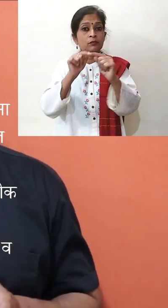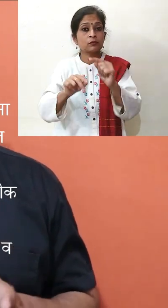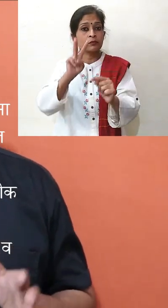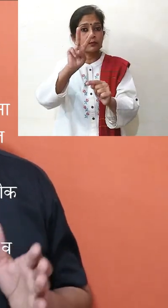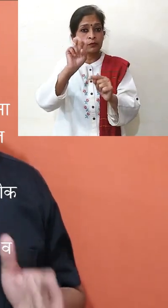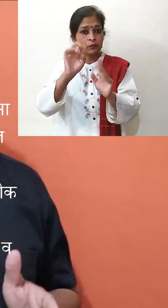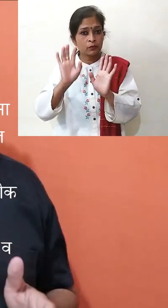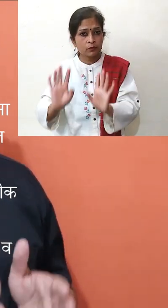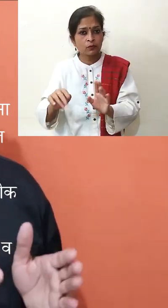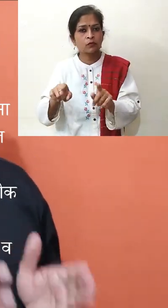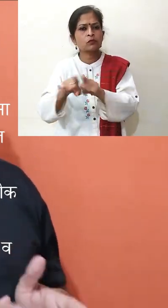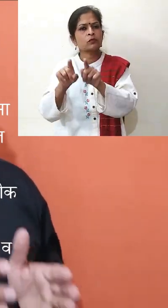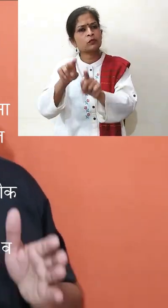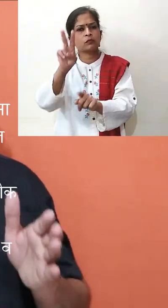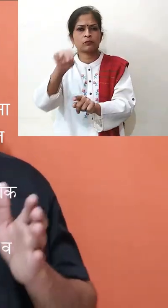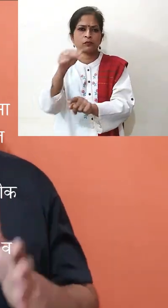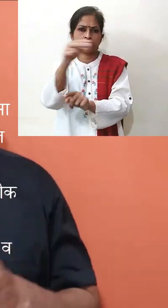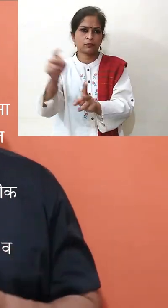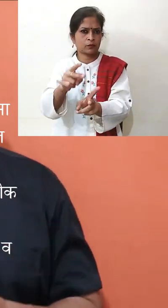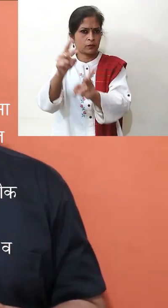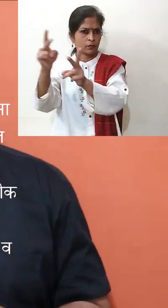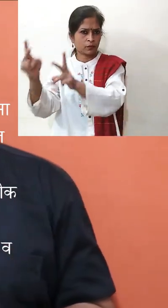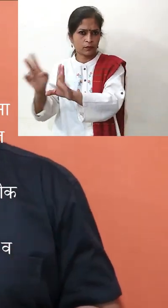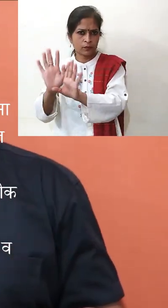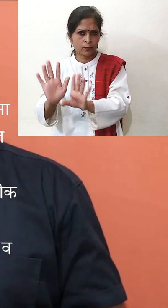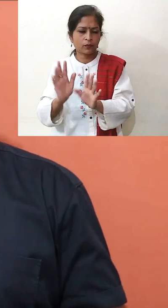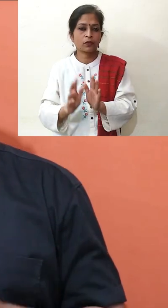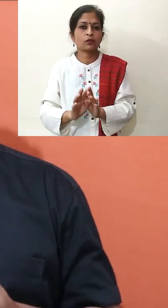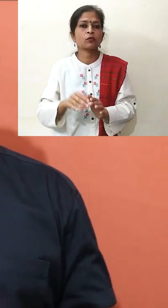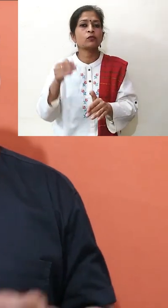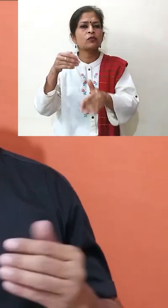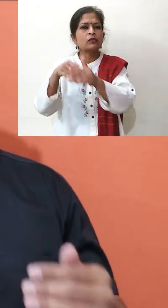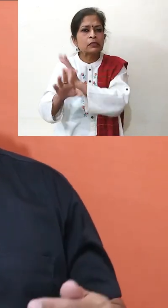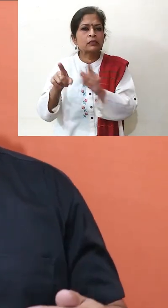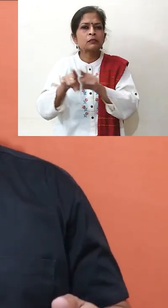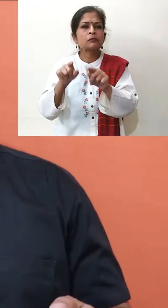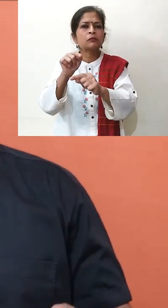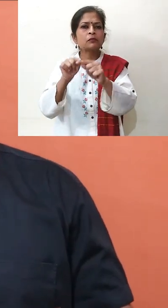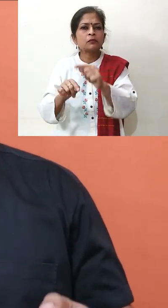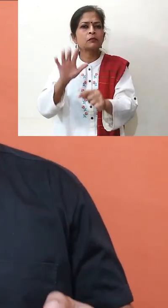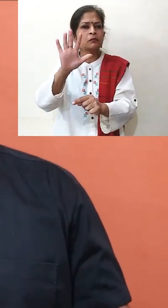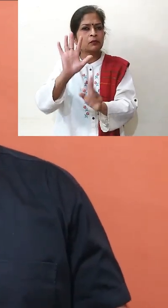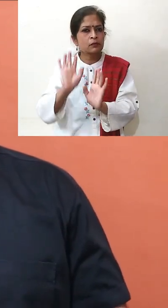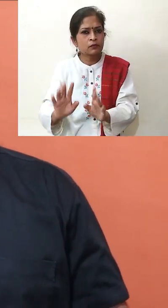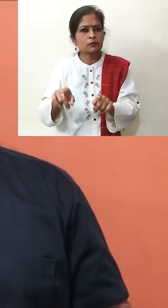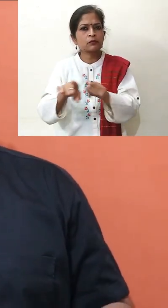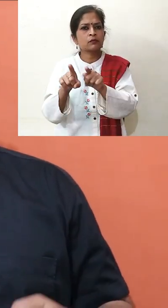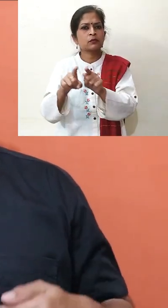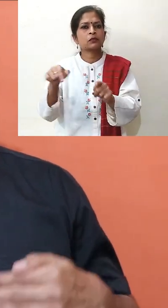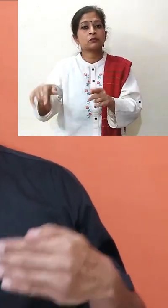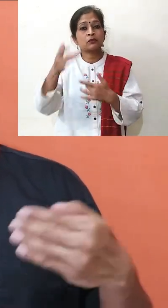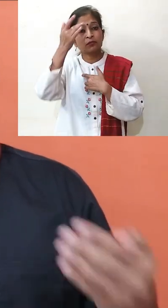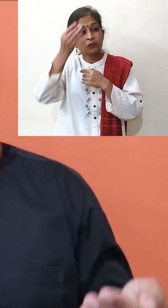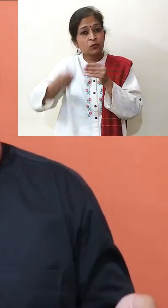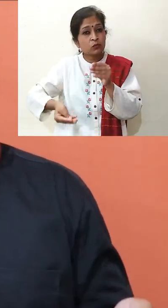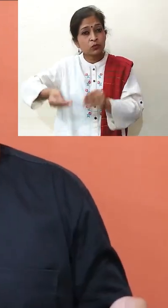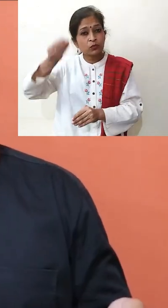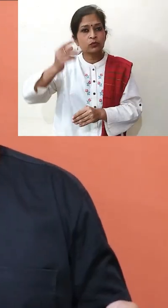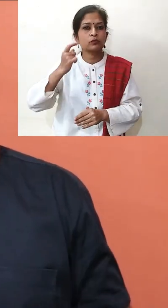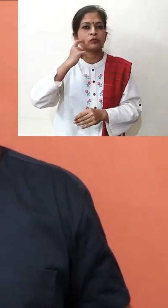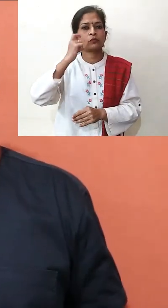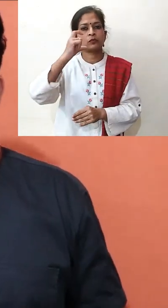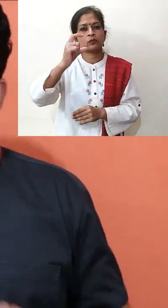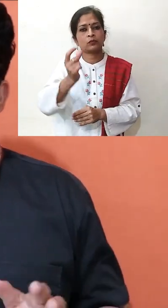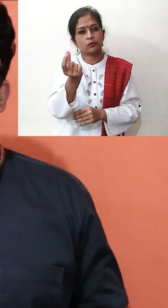ऐसे वेक्ति होंगे, जिनकों की अस्पताल में जाने की आवशक्ता पड़ेगी, उनमें से 5 प्रतिशत ऐसे वेक्ति होंगे, जिनकों की ICU की